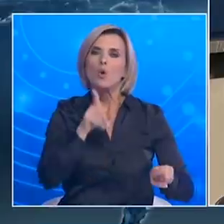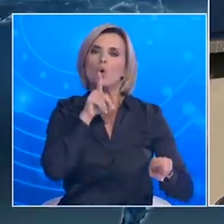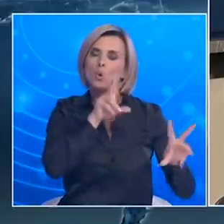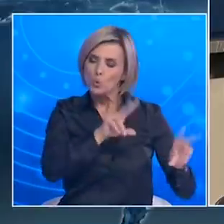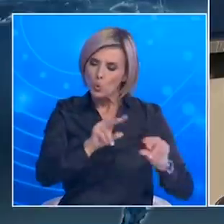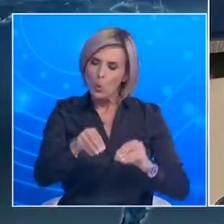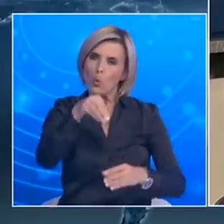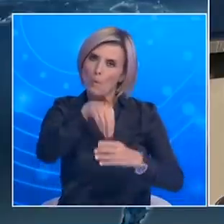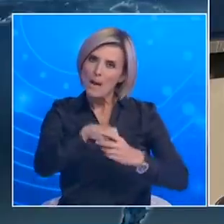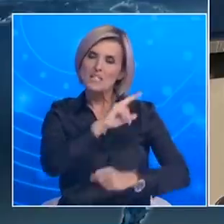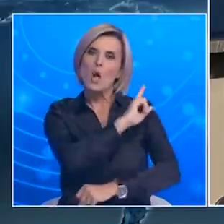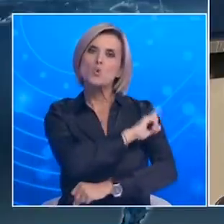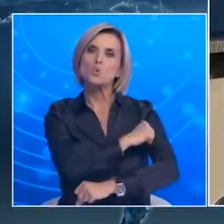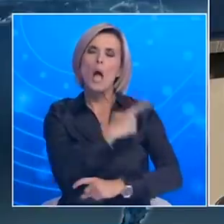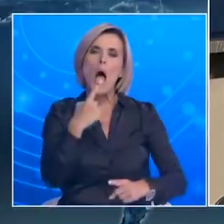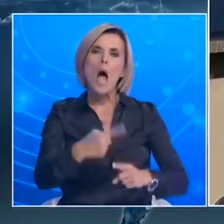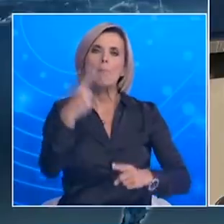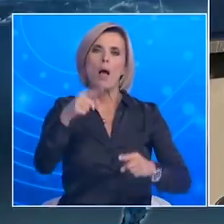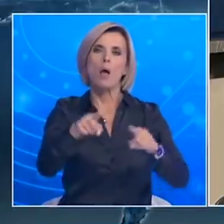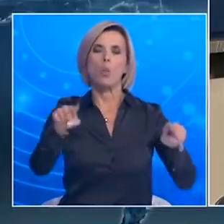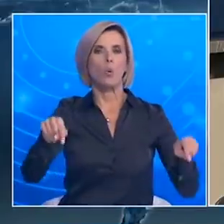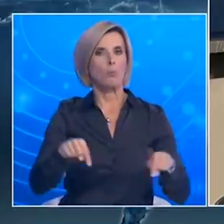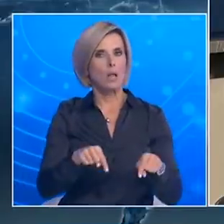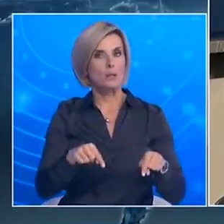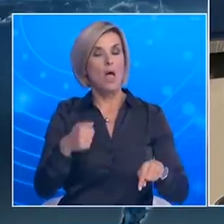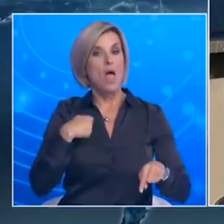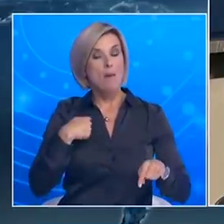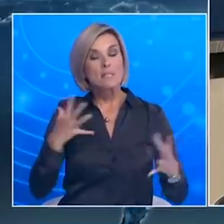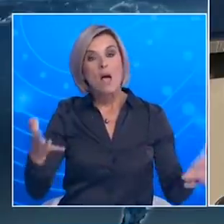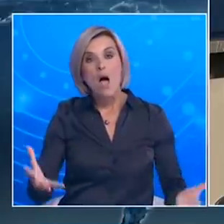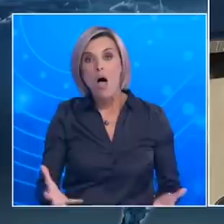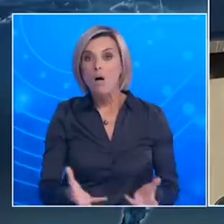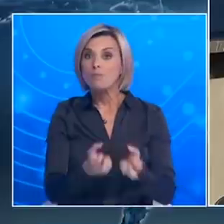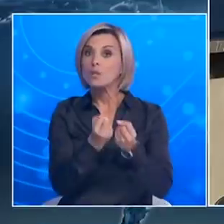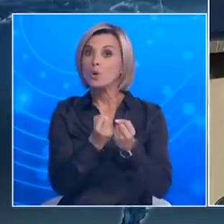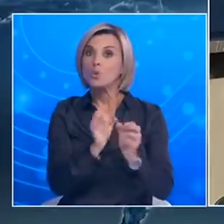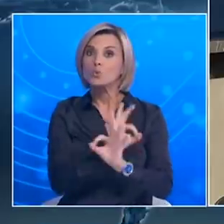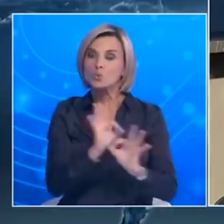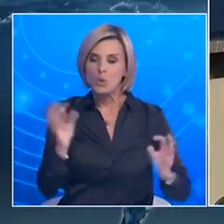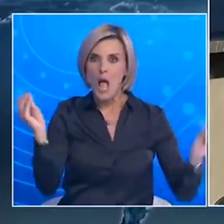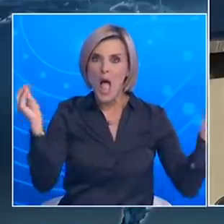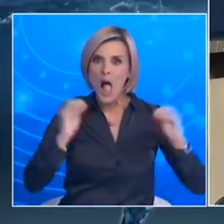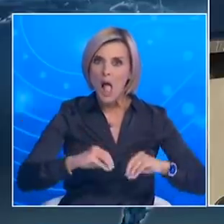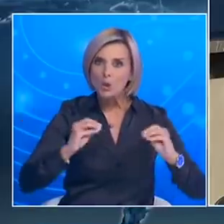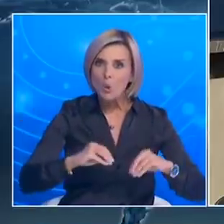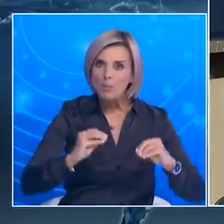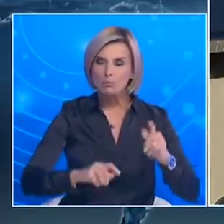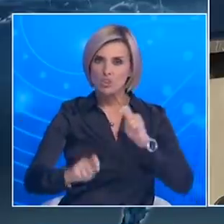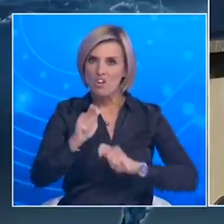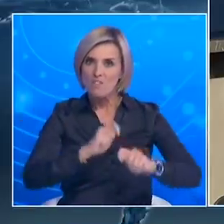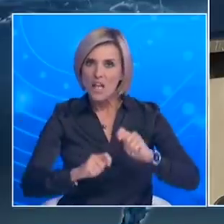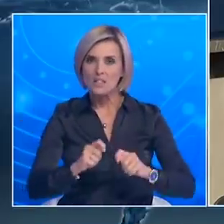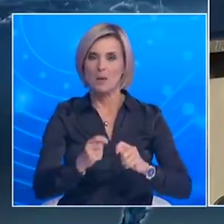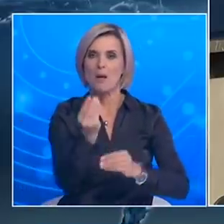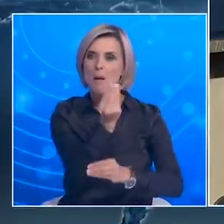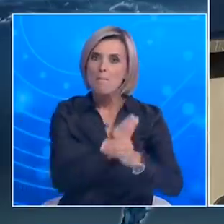βεβαίως και γενικότερα με την ετοιμότητα του συστήματος υγείας Να αντιμετωπίσει τόσο τα περιστατικά που χρήζουν απλής νοσηλείας Όσο και τα